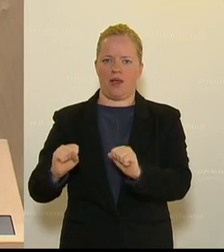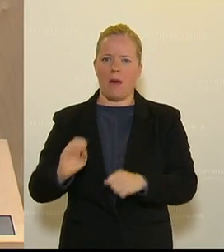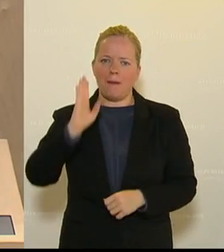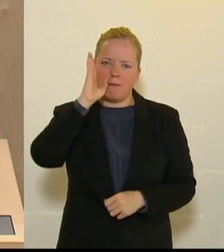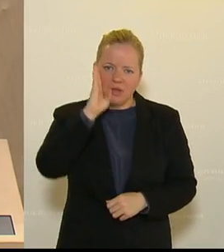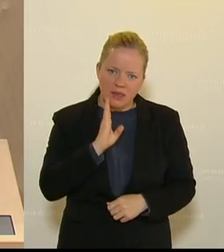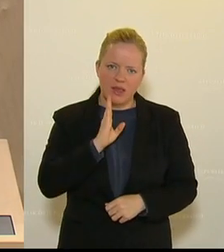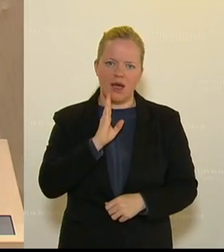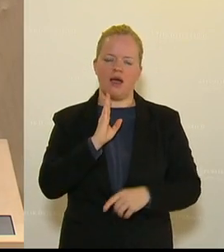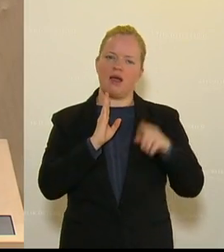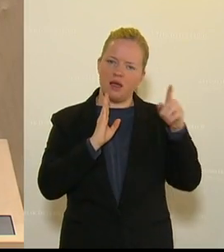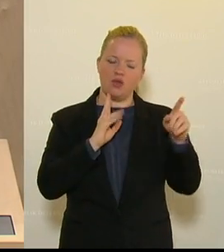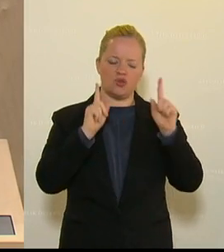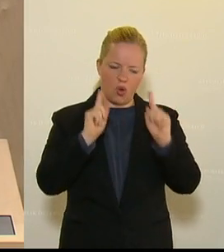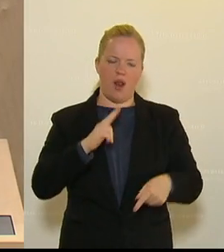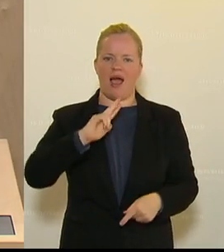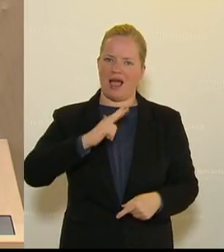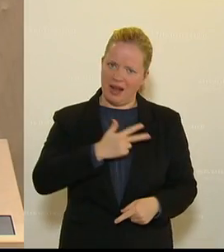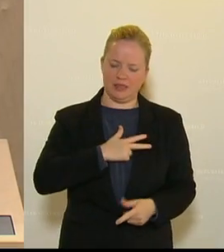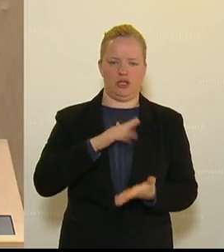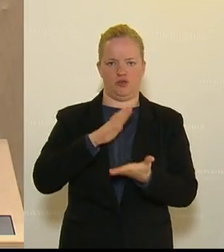bleiben Sie am Boden der Realität.